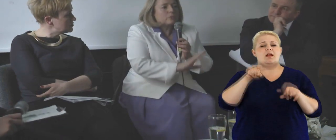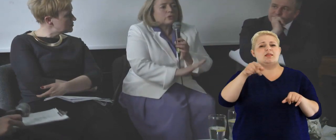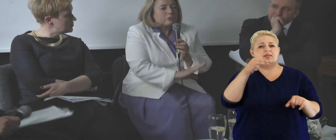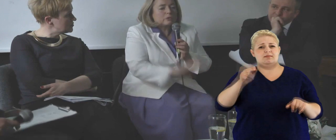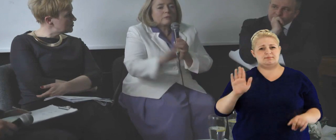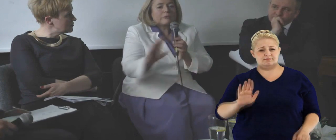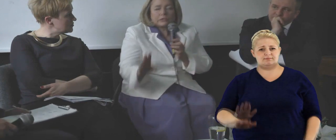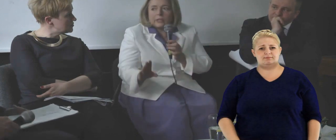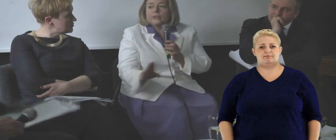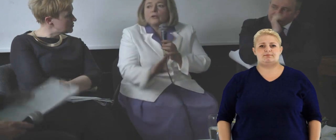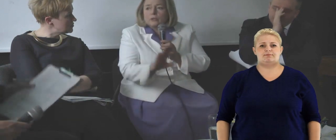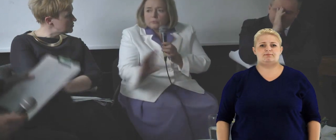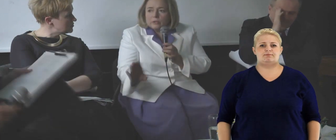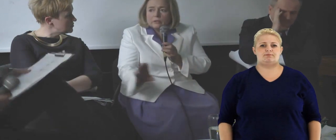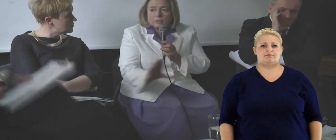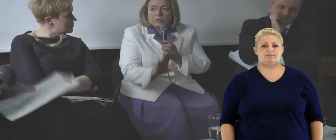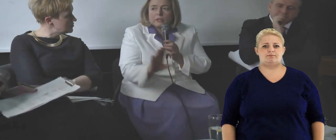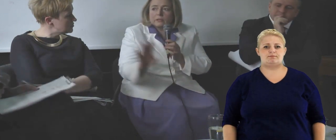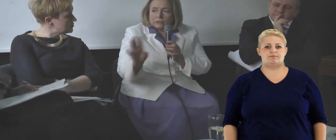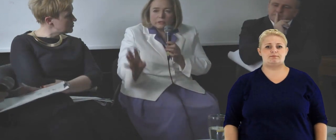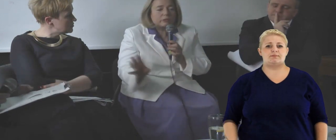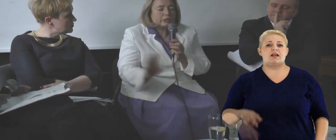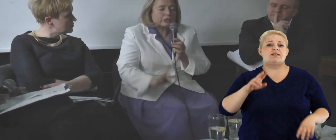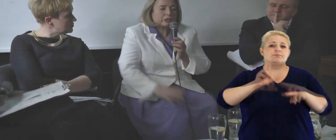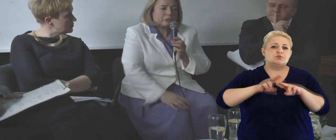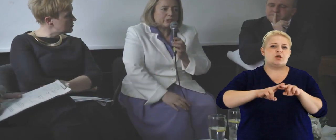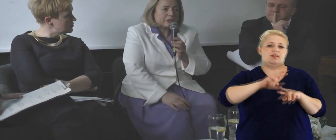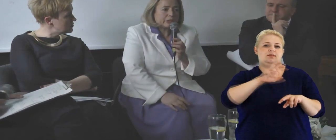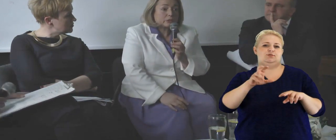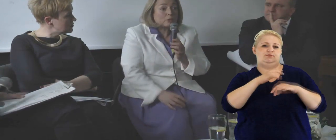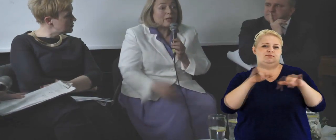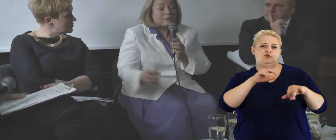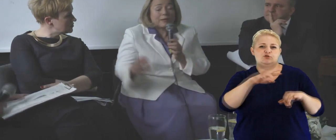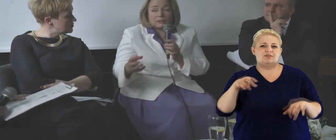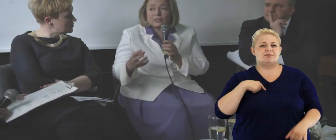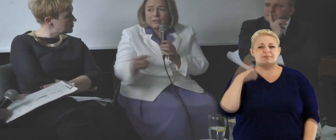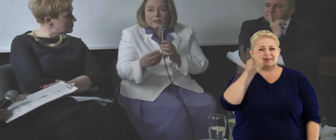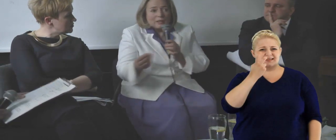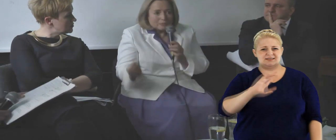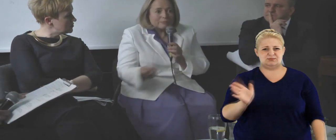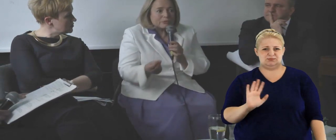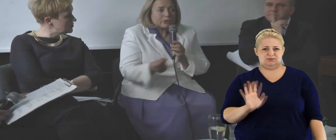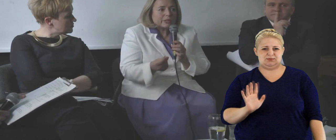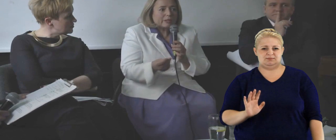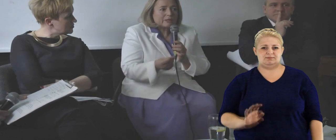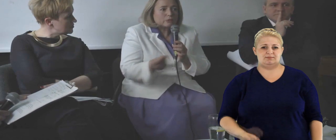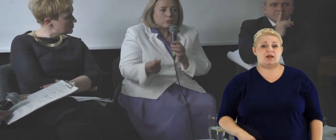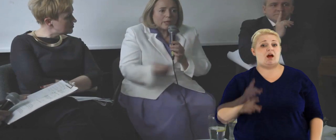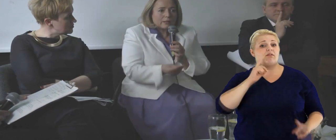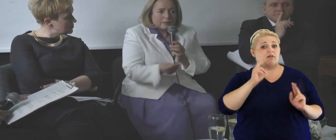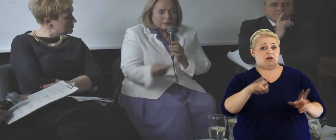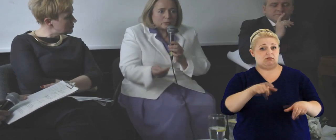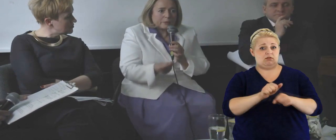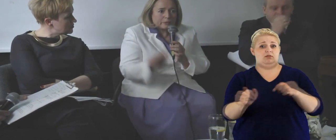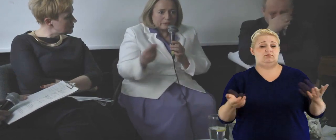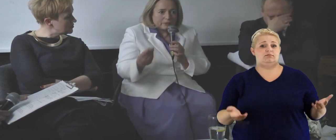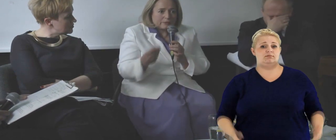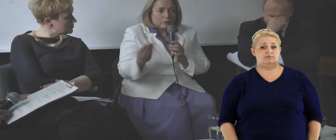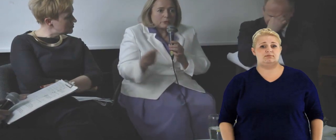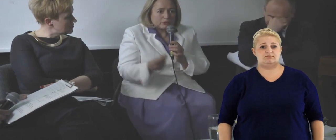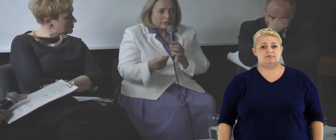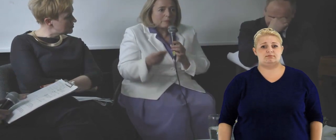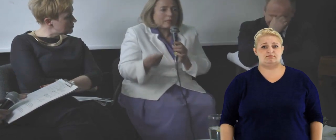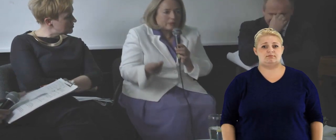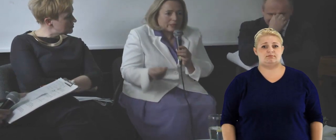o tym możemy rozmawiać, ale nie o tym, sprzęt, czy te rzeczy mnie nie interesują, ale fakt, że, że tu nagle zupełnie